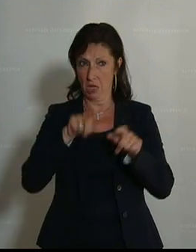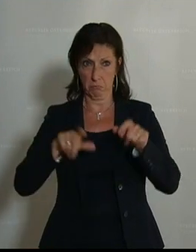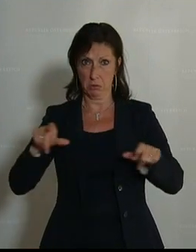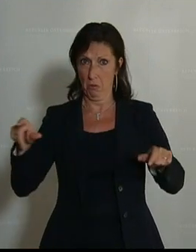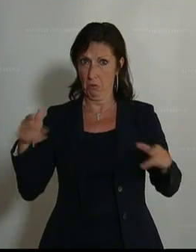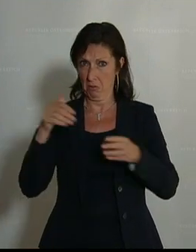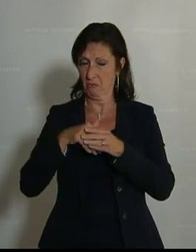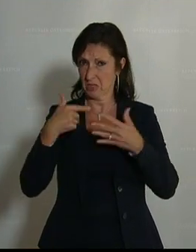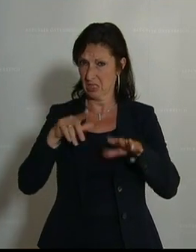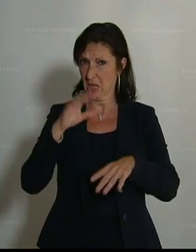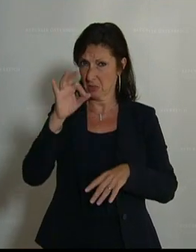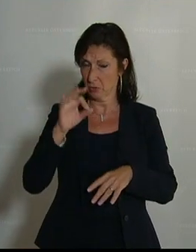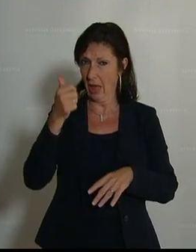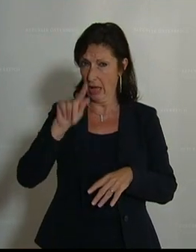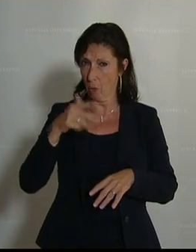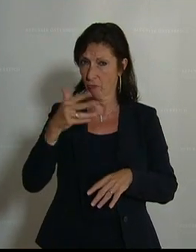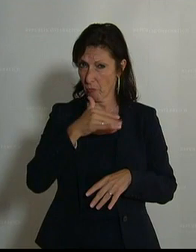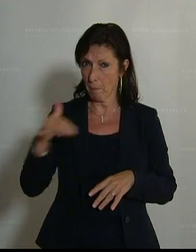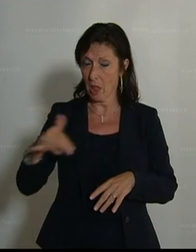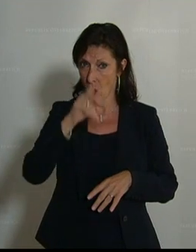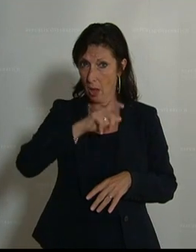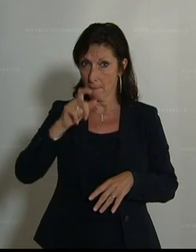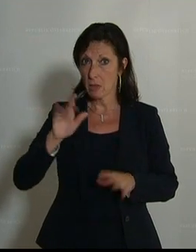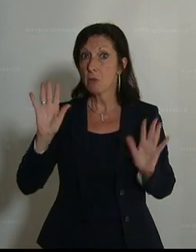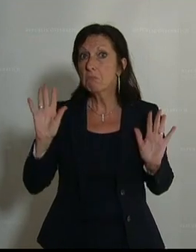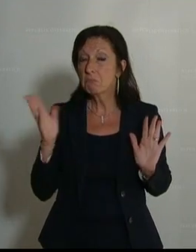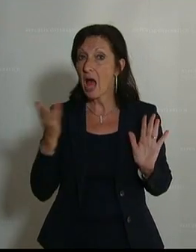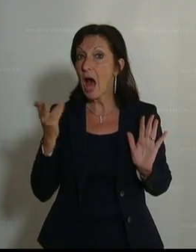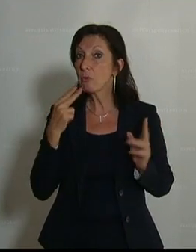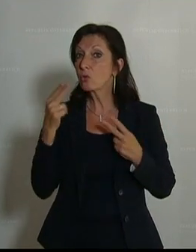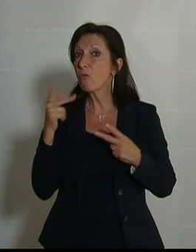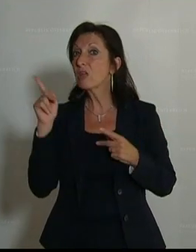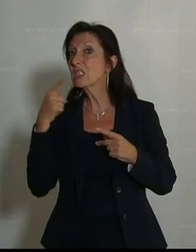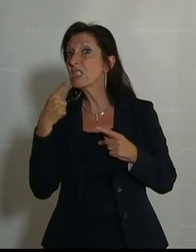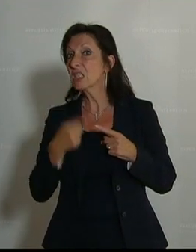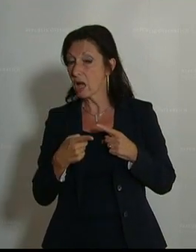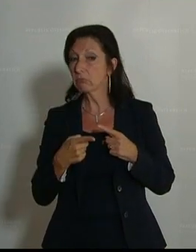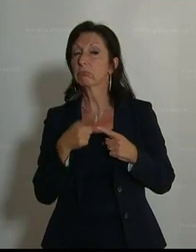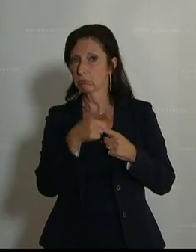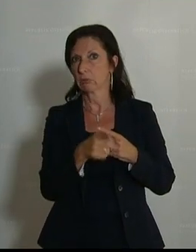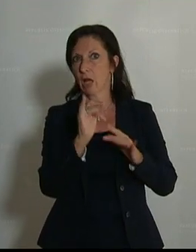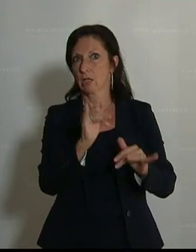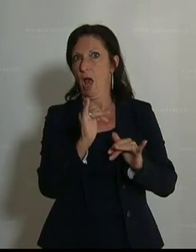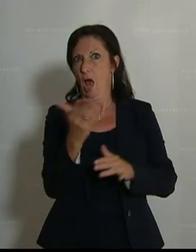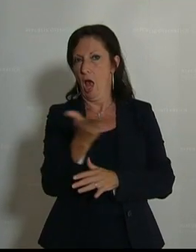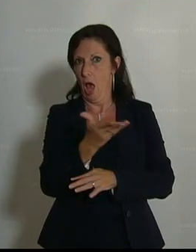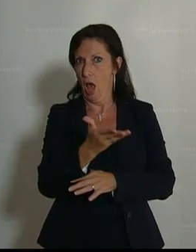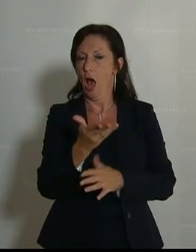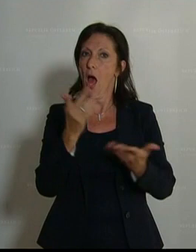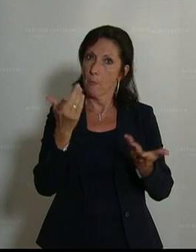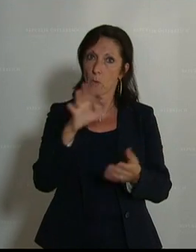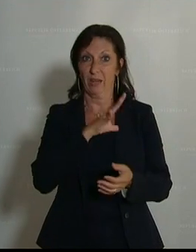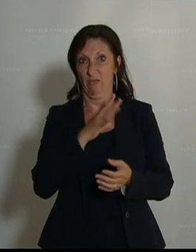Menschen, das sind 1,5 Millionen Personen, sind laut Armutskonferenz in Österreich armuts oder ausgrenzungsgefährdet.